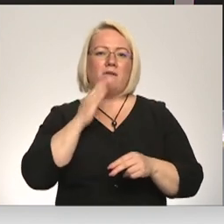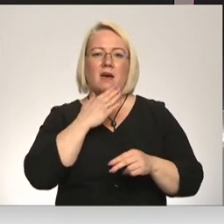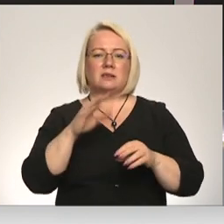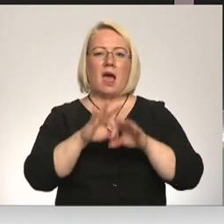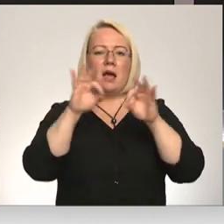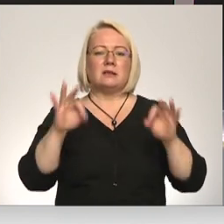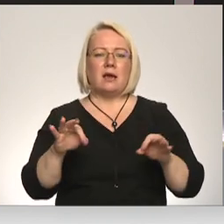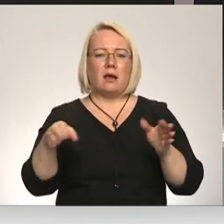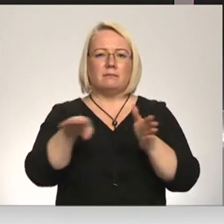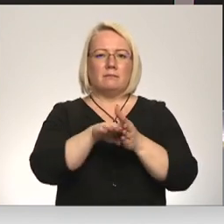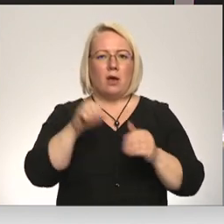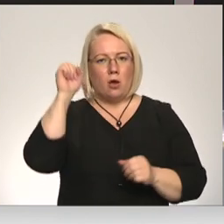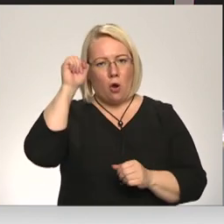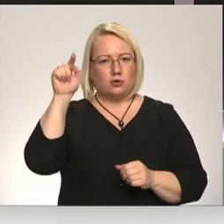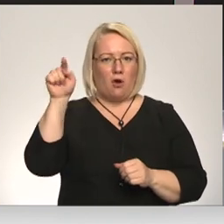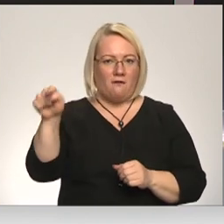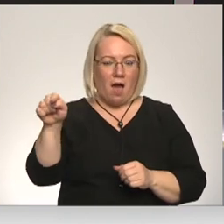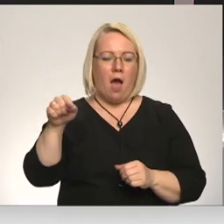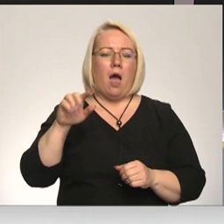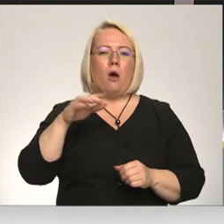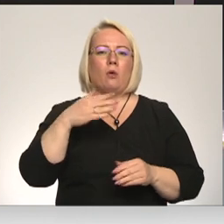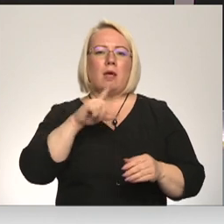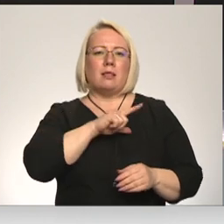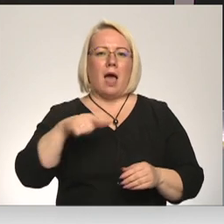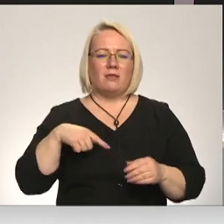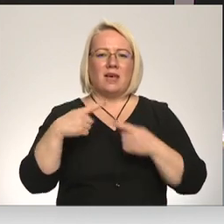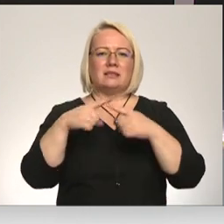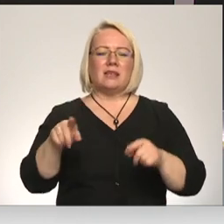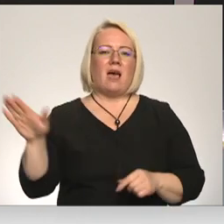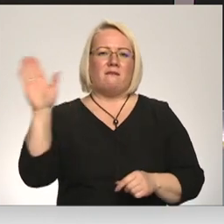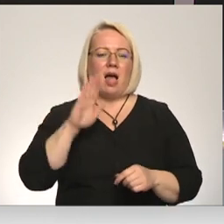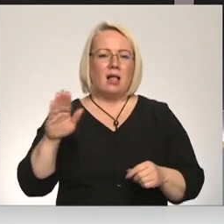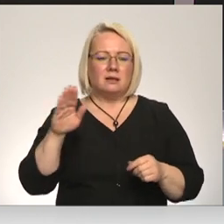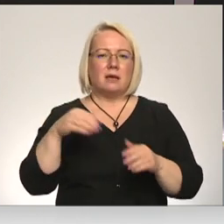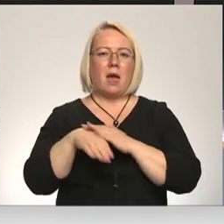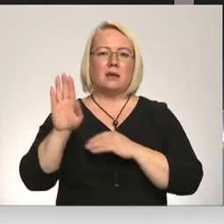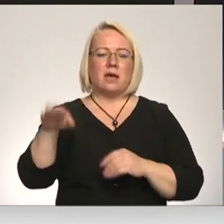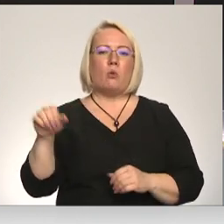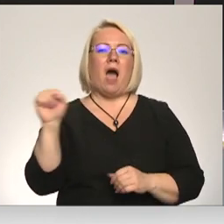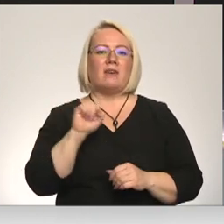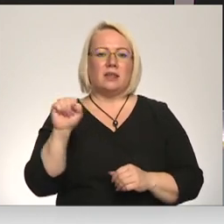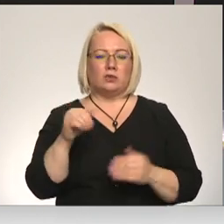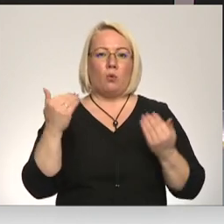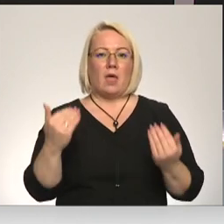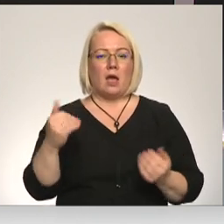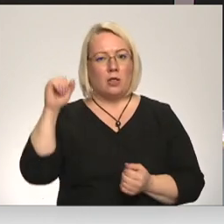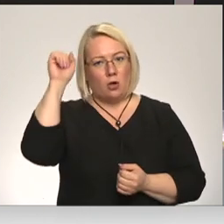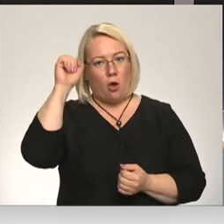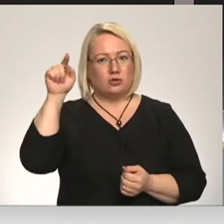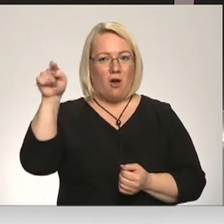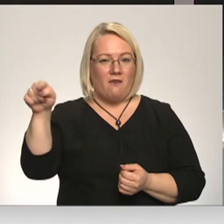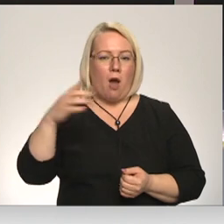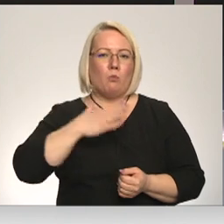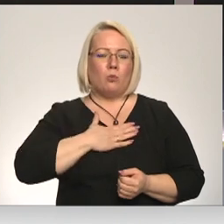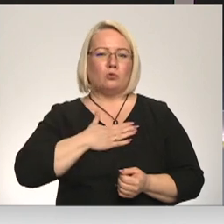klātbūtni Kosovā. Kopš Latviju kopā ar citiem NATO partneriem aizgāja no Afganstānas. Kosovā pat laban ir mūsu valsts skaitliski